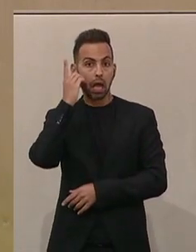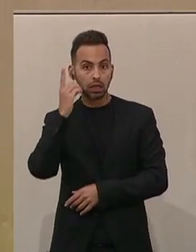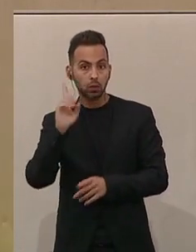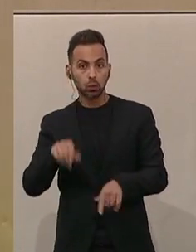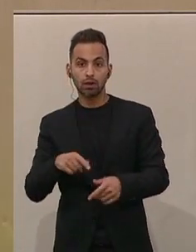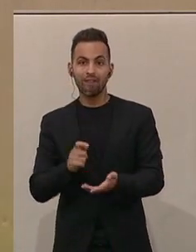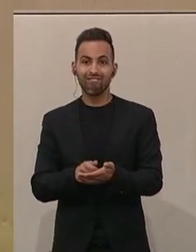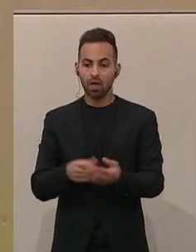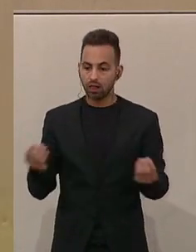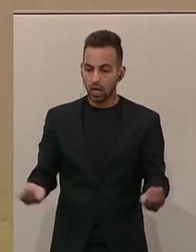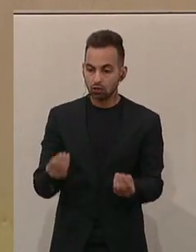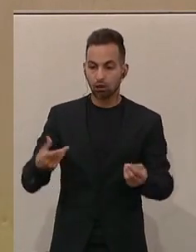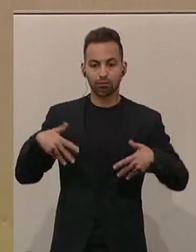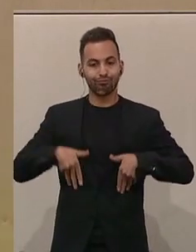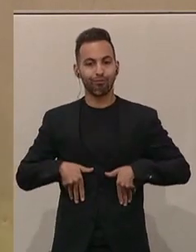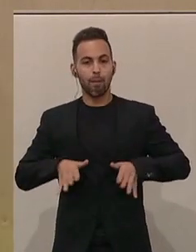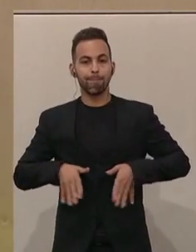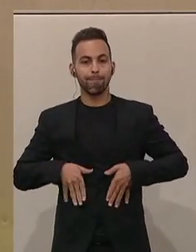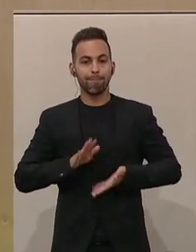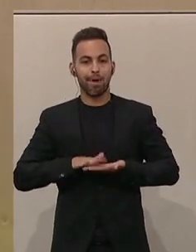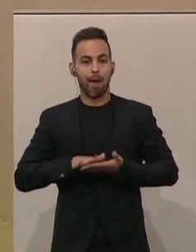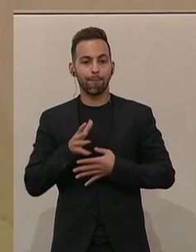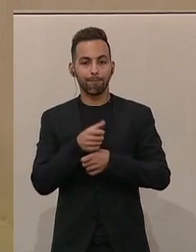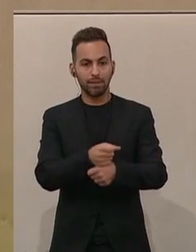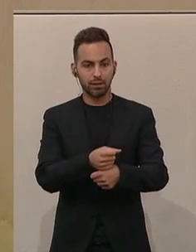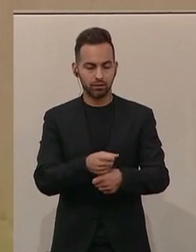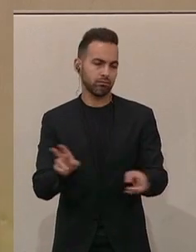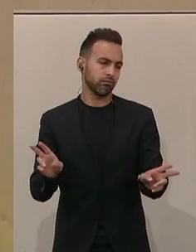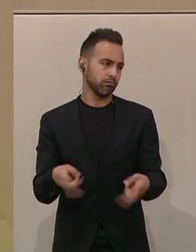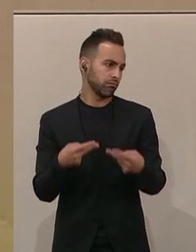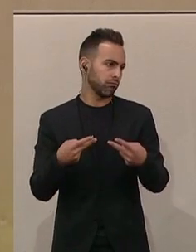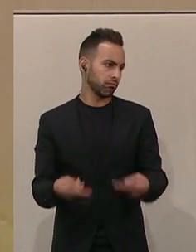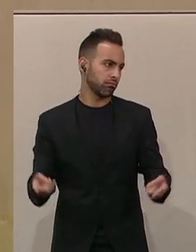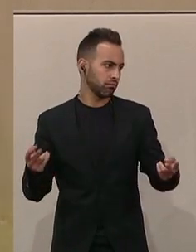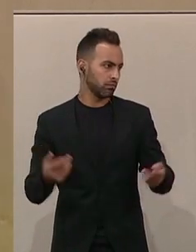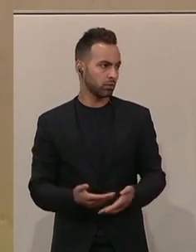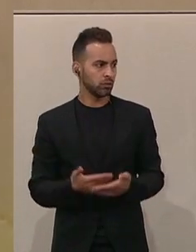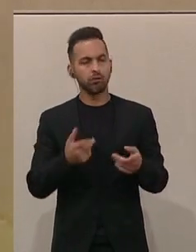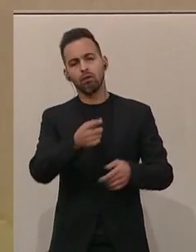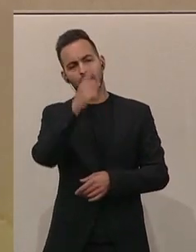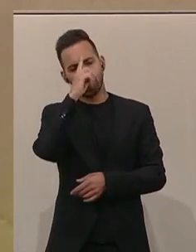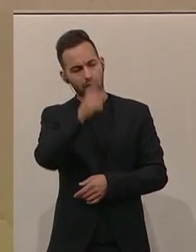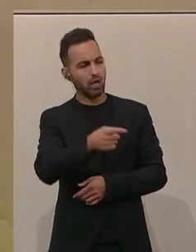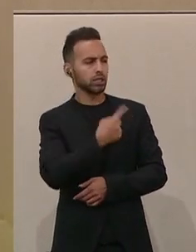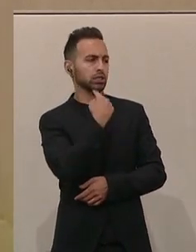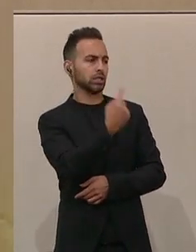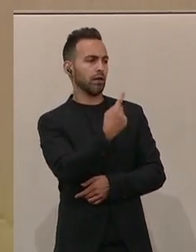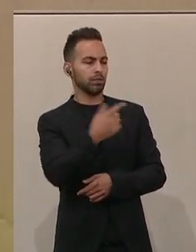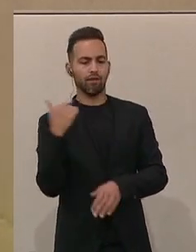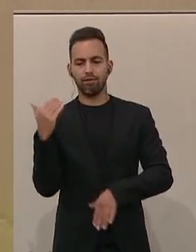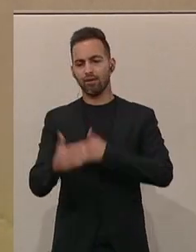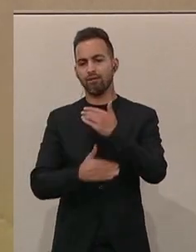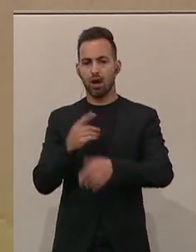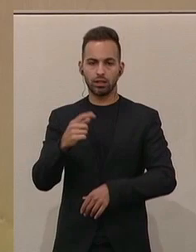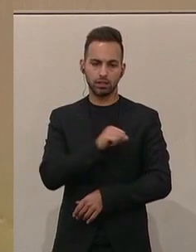bleibt ihnen. Und es kann dann schon gar nicht sein, schon gar nicht sein, und du weißt das, bei dem Verfahren war